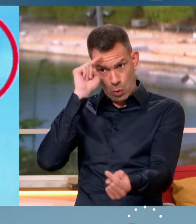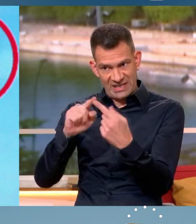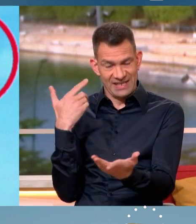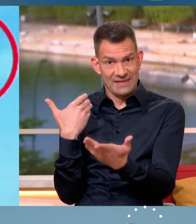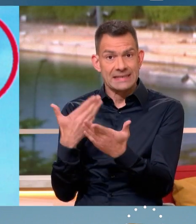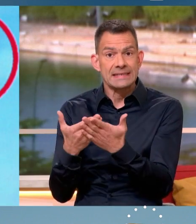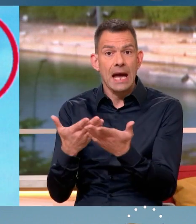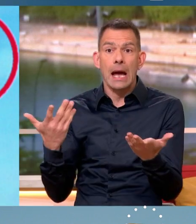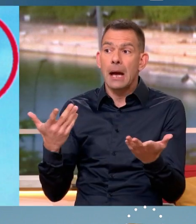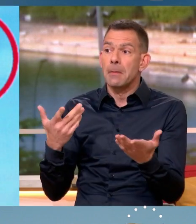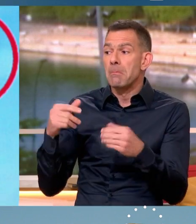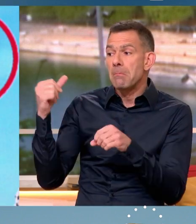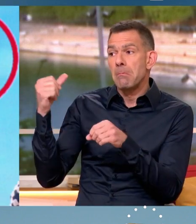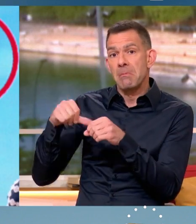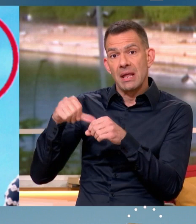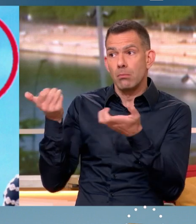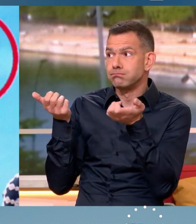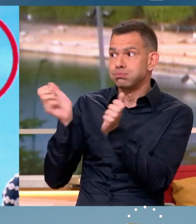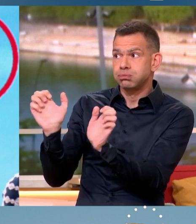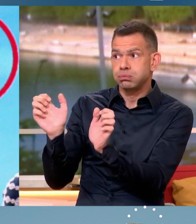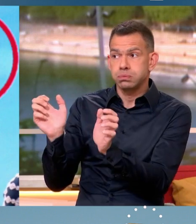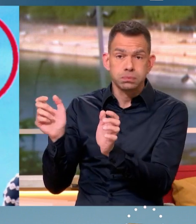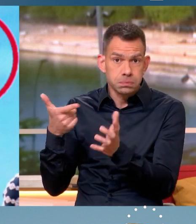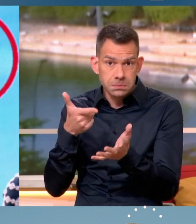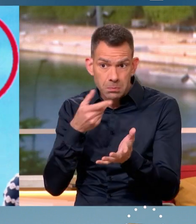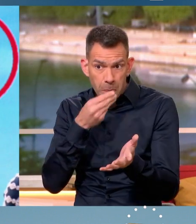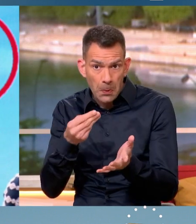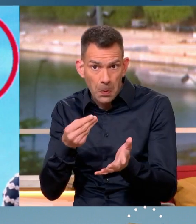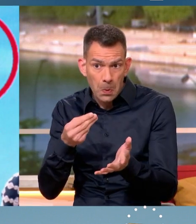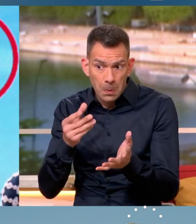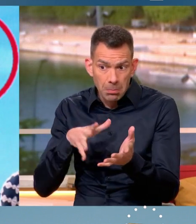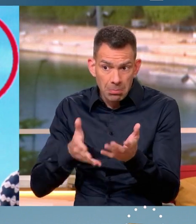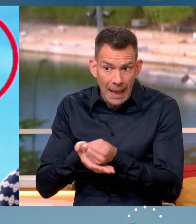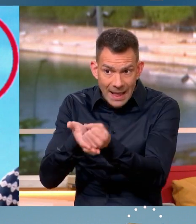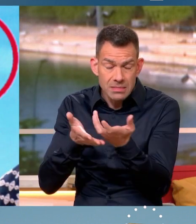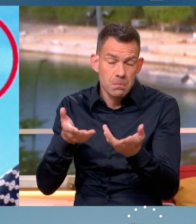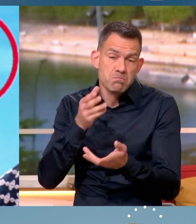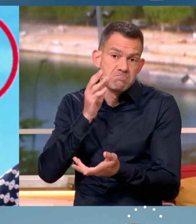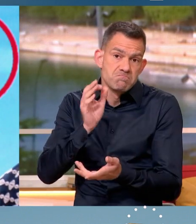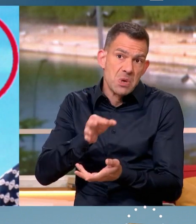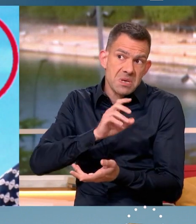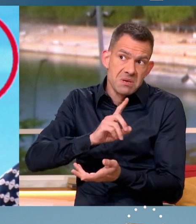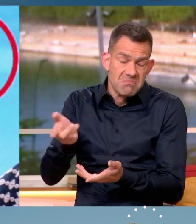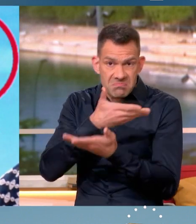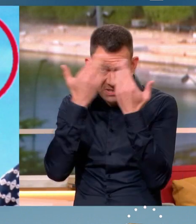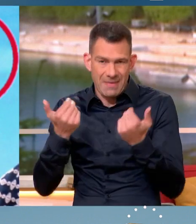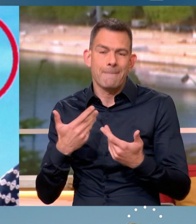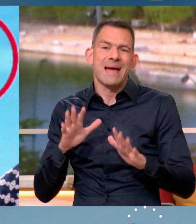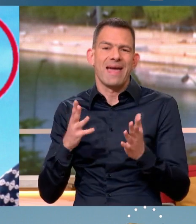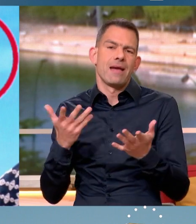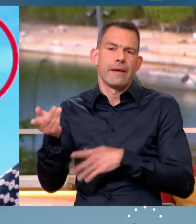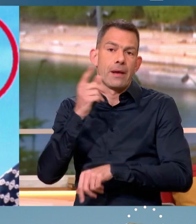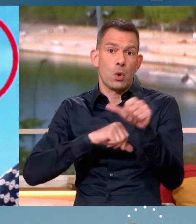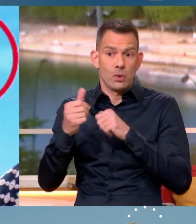Est-ce que ça va y participer ? Je ne sais pas, peut-être. En tout cas, ce qu'il faut, c'est que cette mesure ne pénalise pas plus